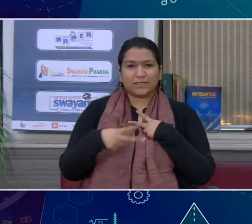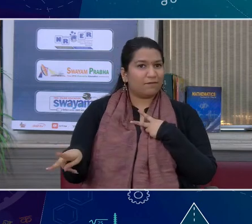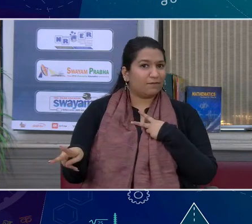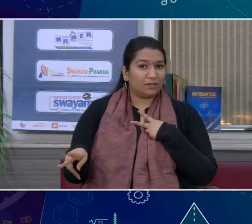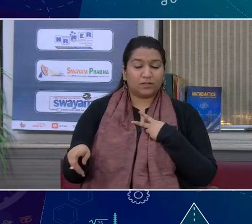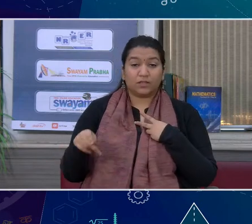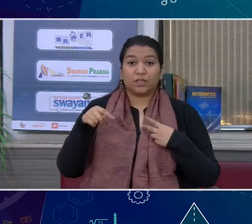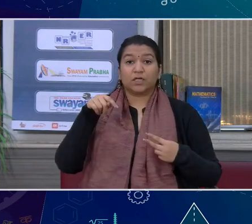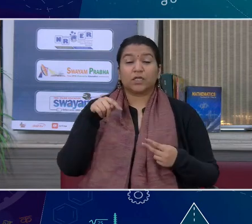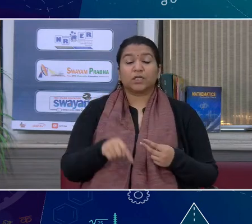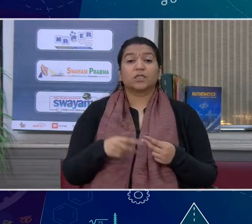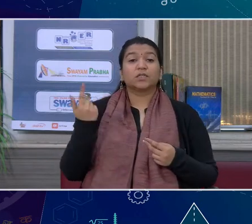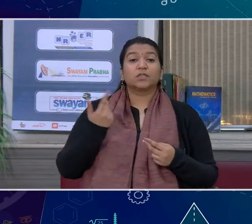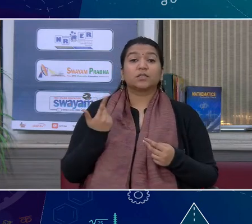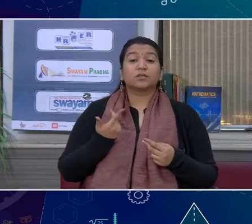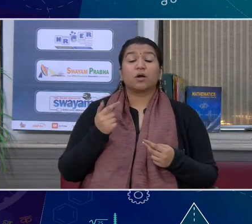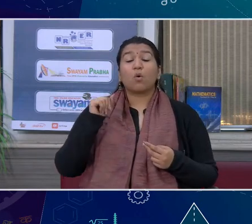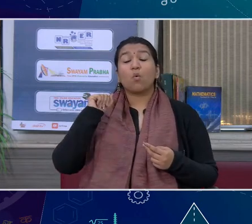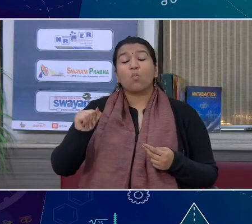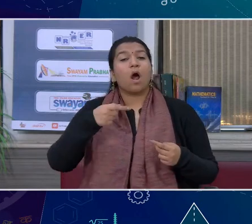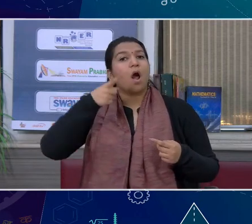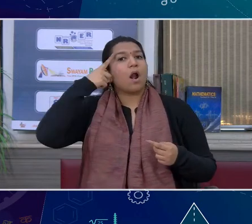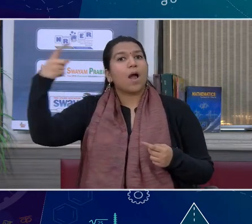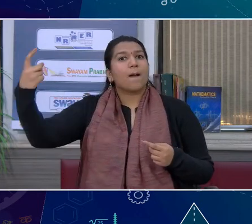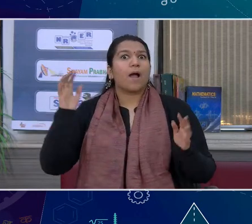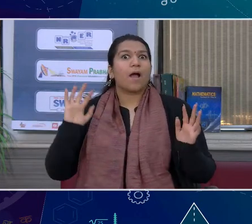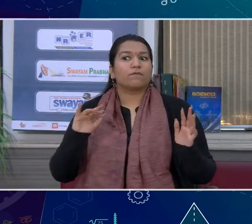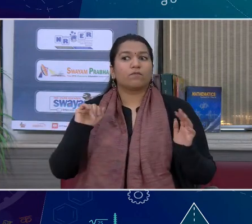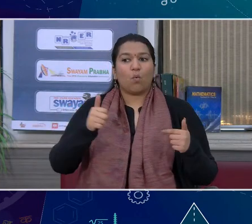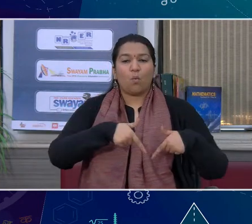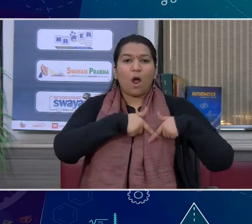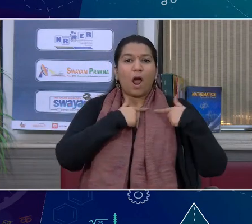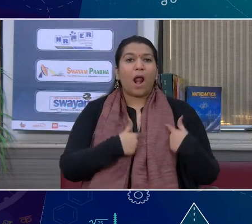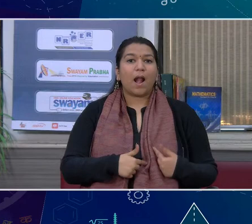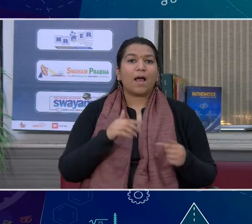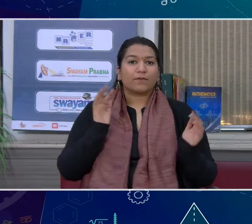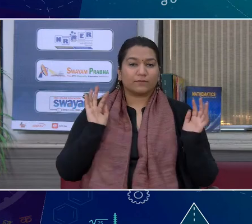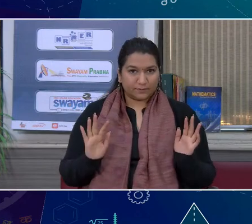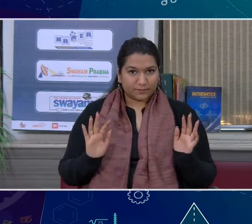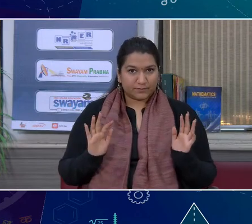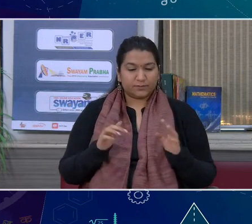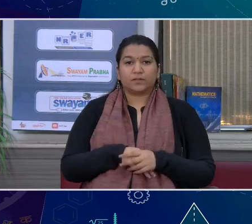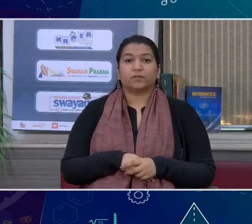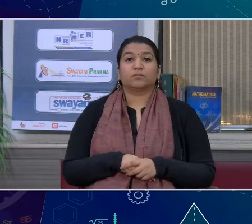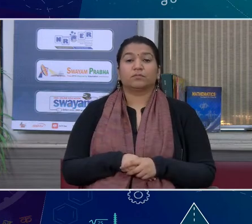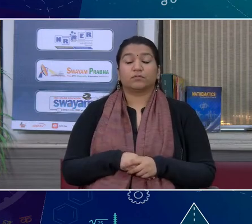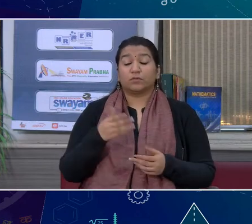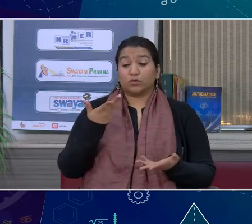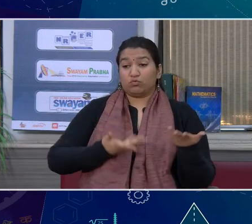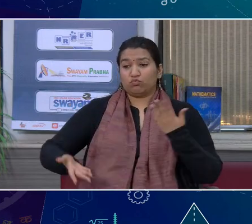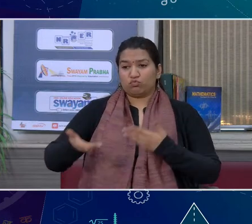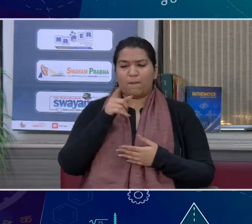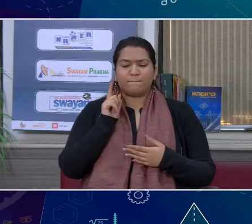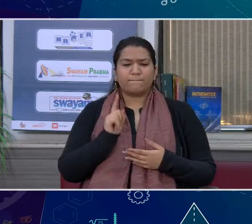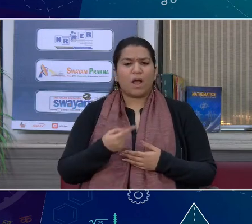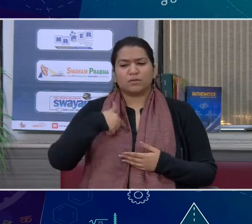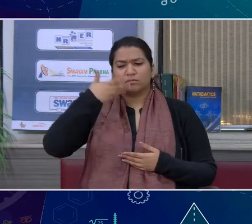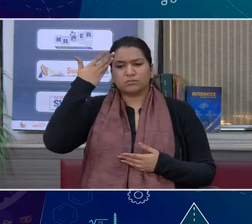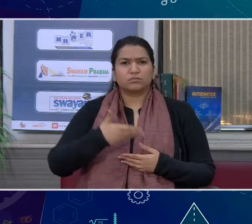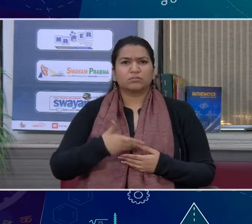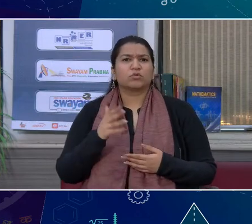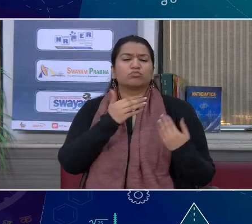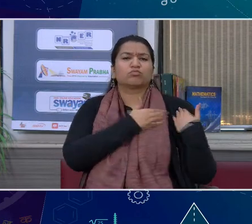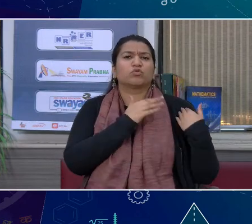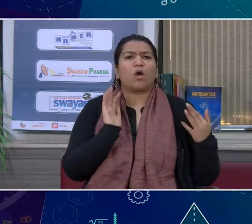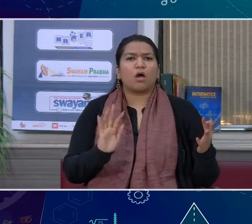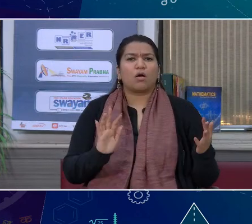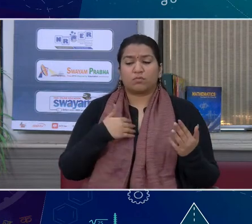कि उनके भी अपने मन का कुछ गान है हालाकि शिक्षक होने का नहीं हमारा कंगे है कि हम उन विशेश आवशक्ताओं वाले